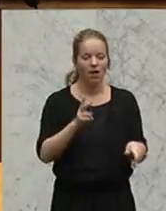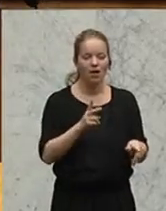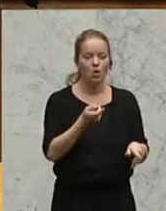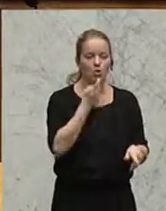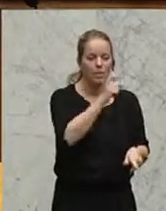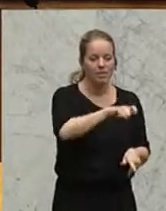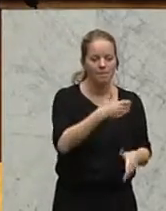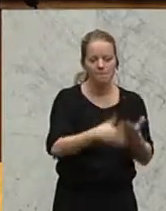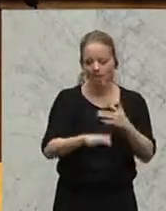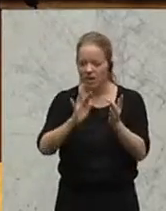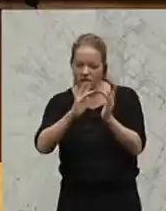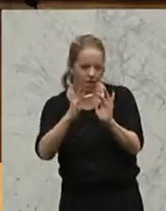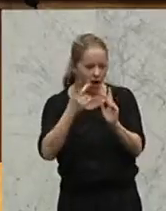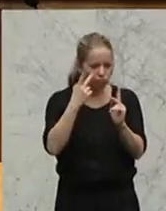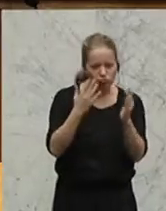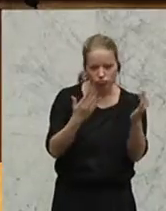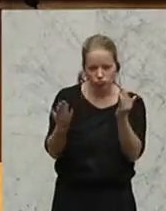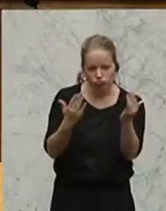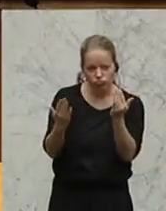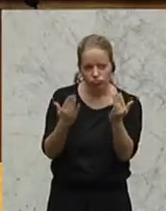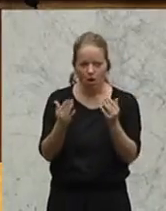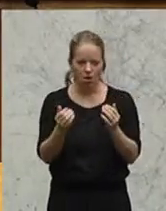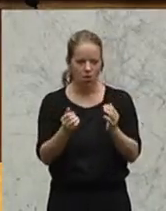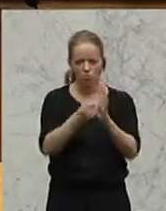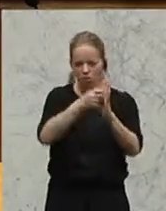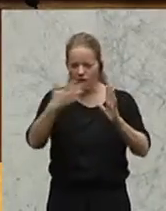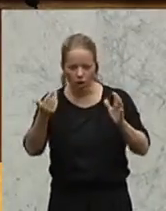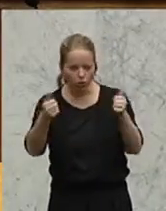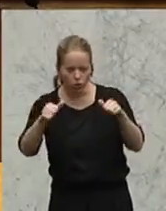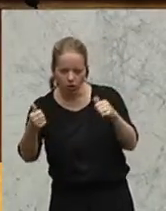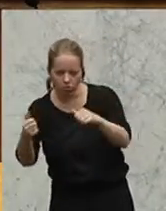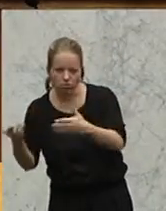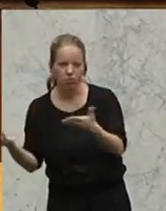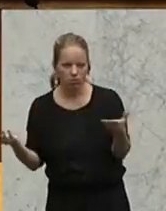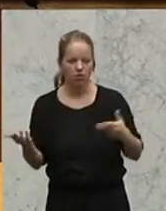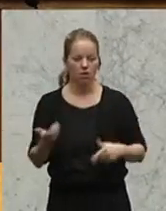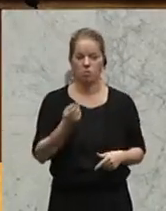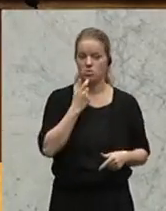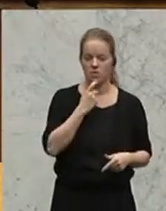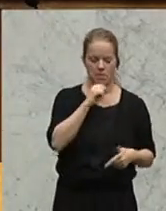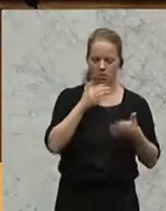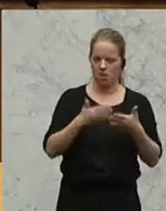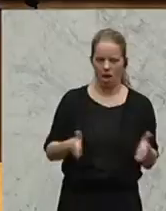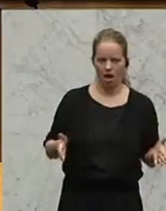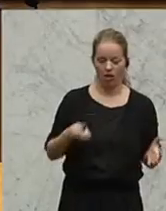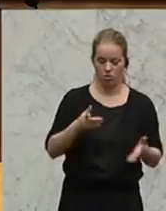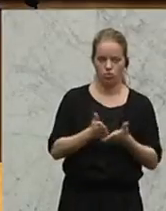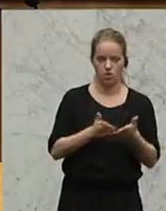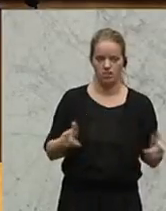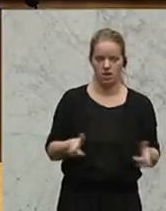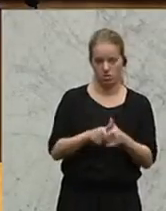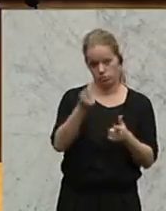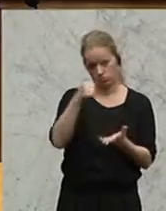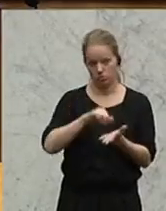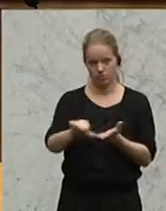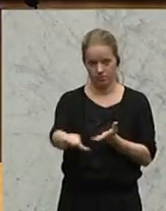darüber, über Vergleichsstudien, über Bewertungen und hier sehen wir, dass die Konsumentinnen hier kaum bereit sind, für diese Serviceleistungen Geld